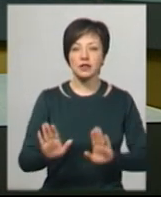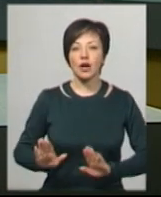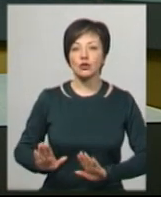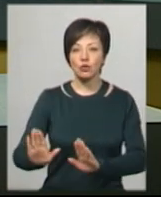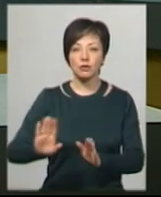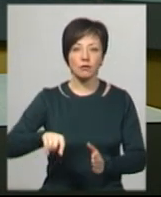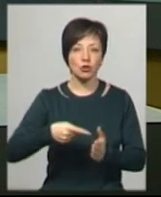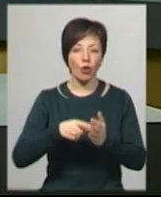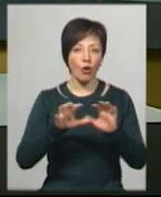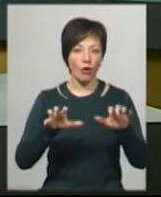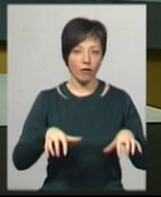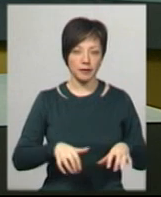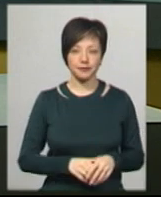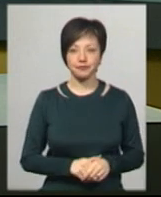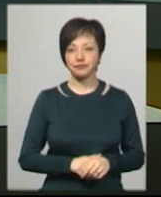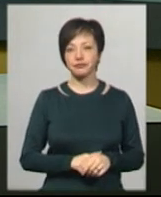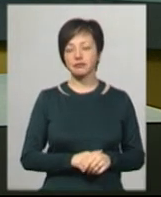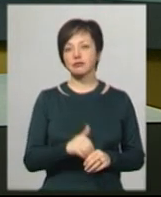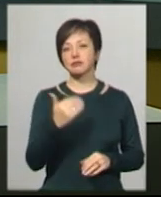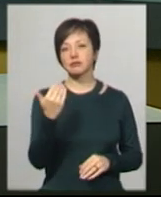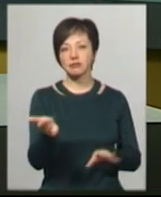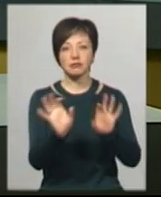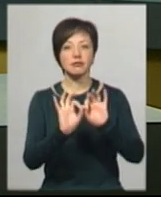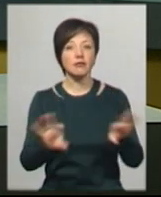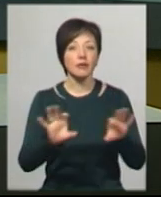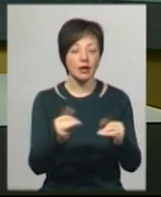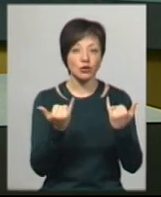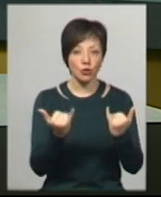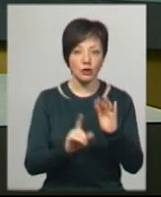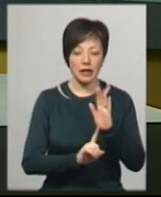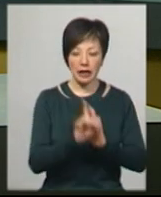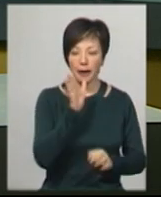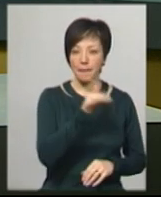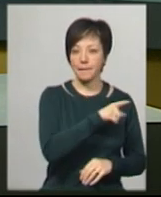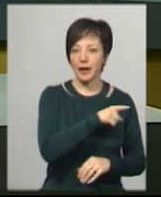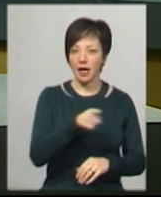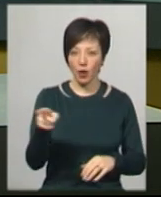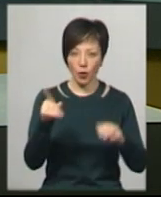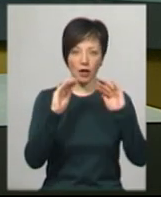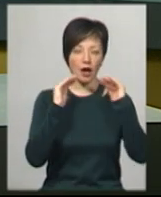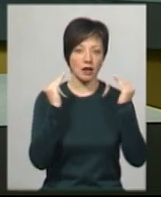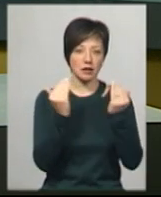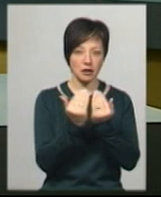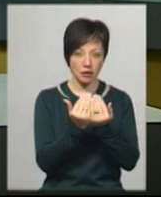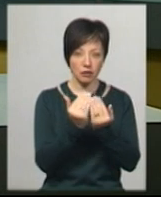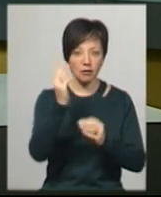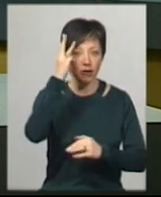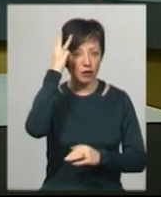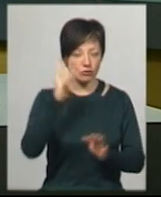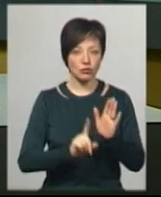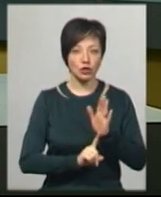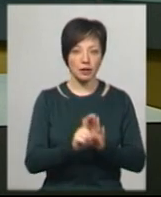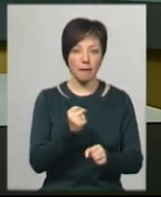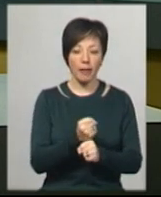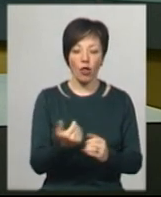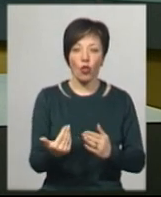Хмельницького міського голови Андрій Бондаренко. За його словами, від сьогодні на період запровадженого карантину у Хмельницькому почали діяти